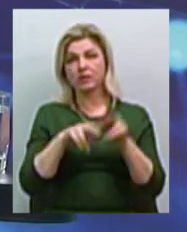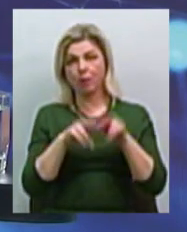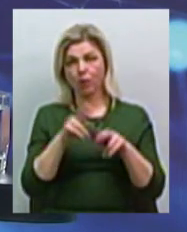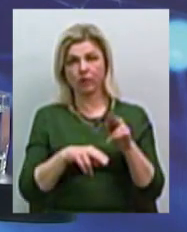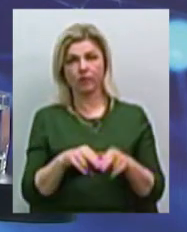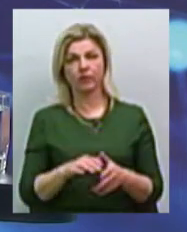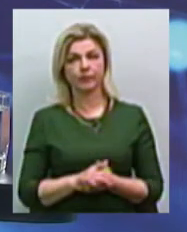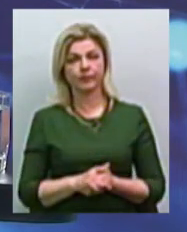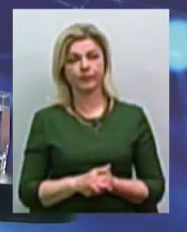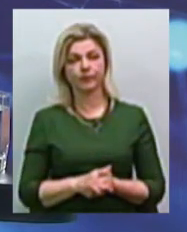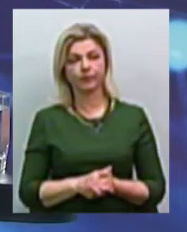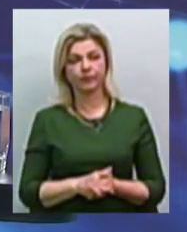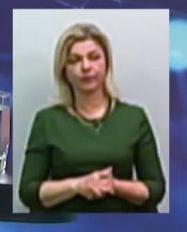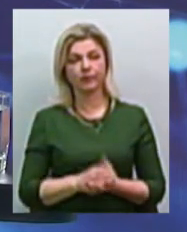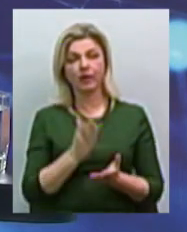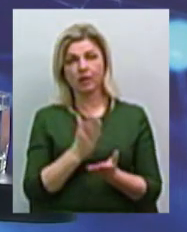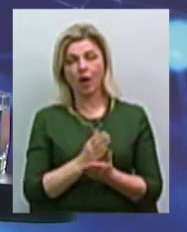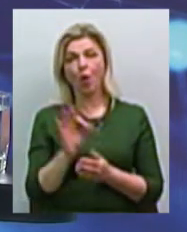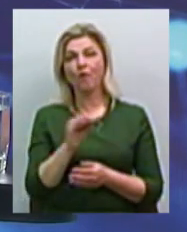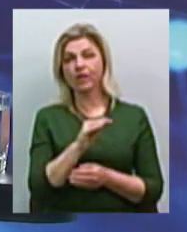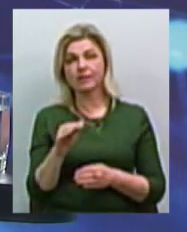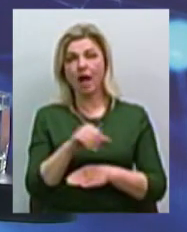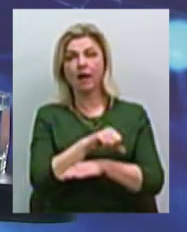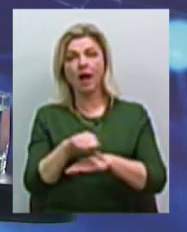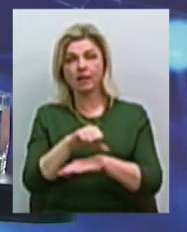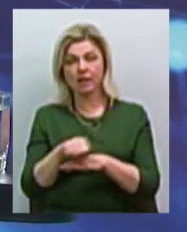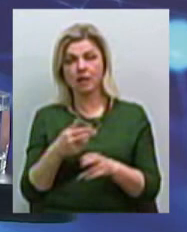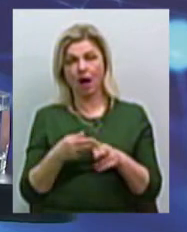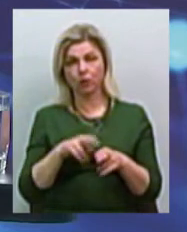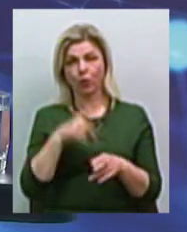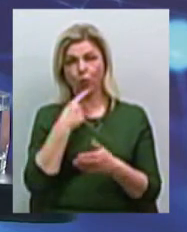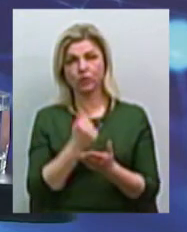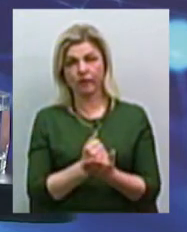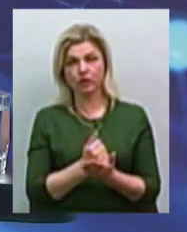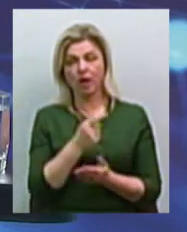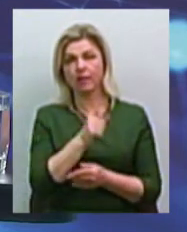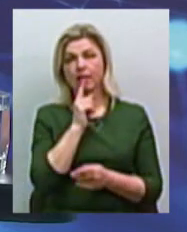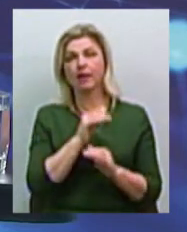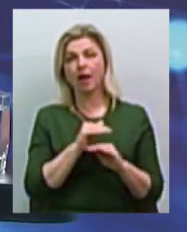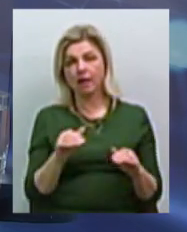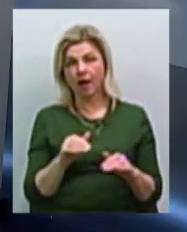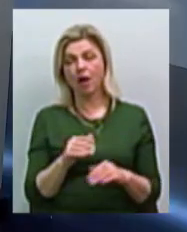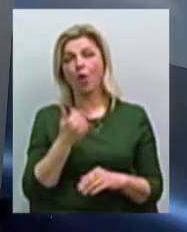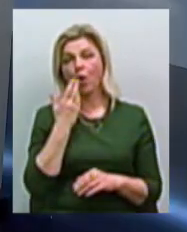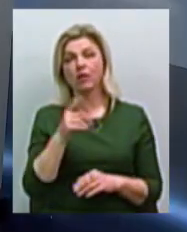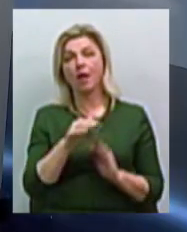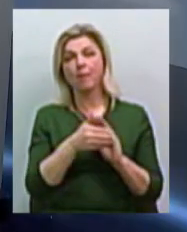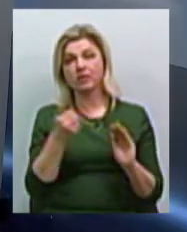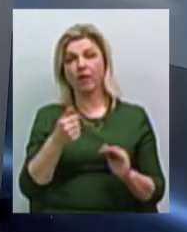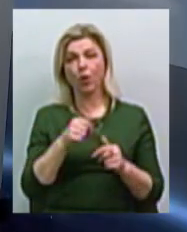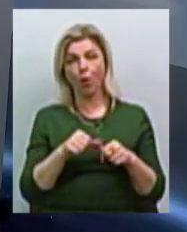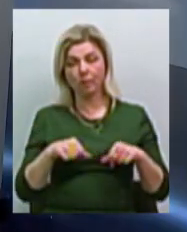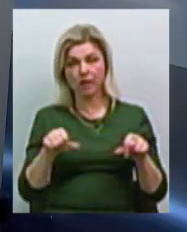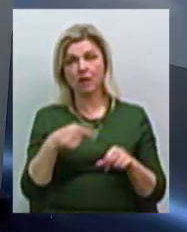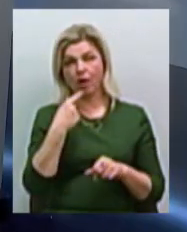офіційна границя, яка утверджена. Вони тихаря. Коли мені позвали комісію, сказали